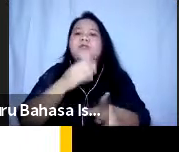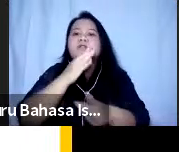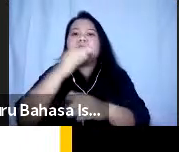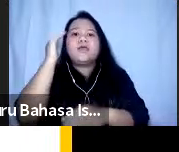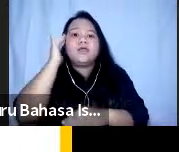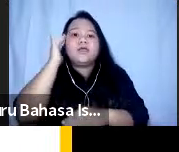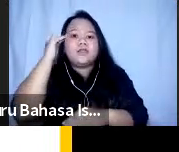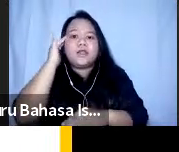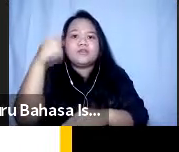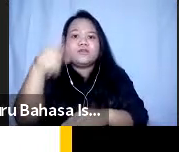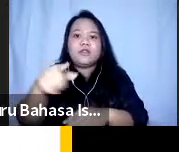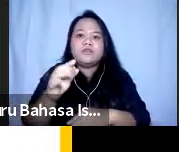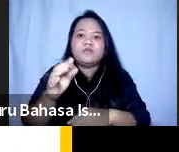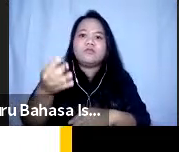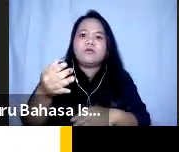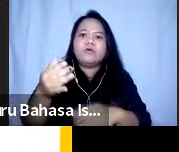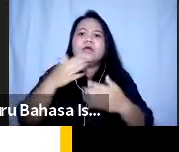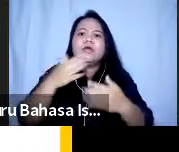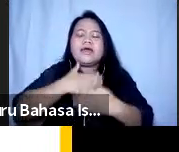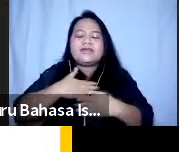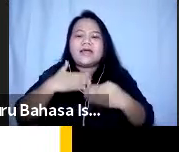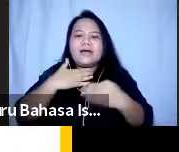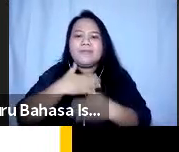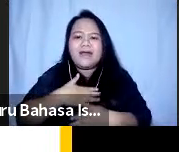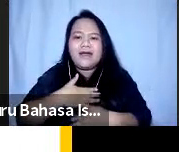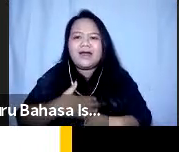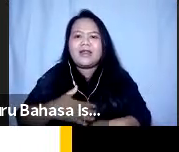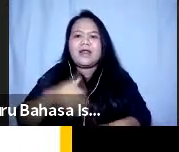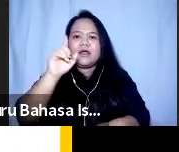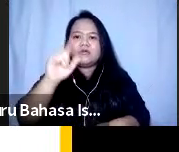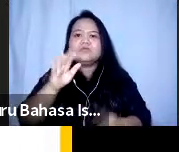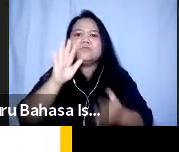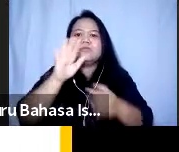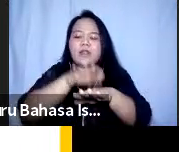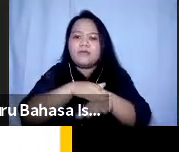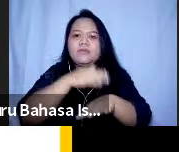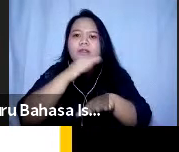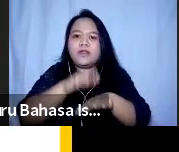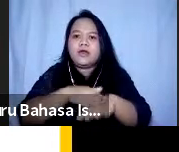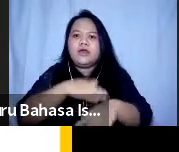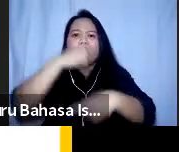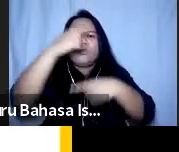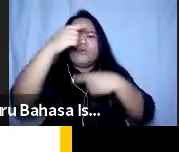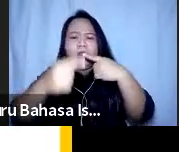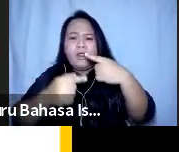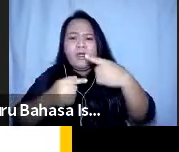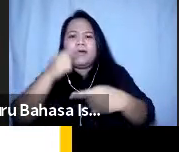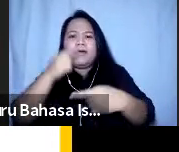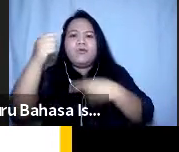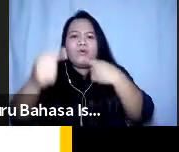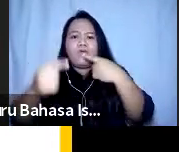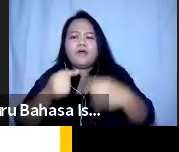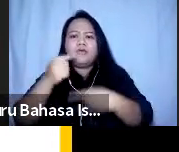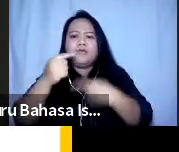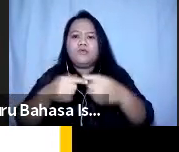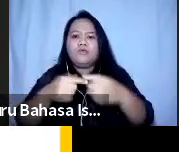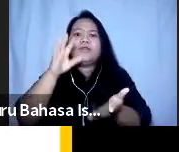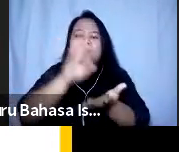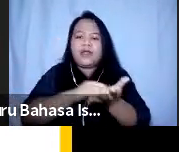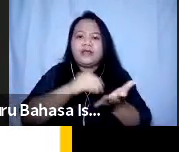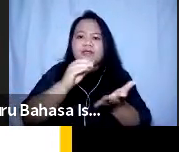kuncinya adalah kita harus bersabar jadi harus pelan-pelan kemudian mengulang-ulang apa yang dipelajarinya